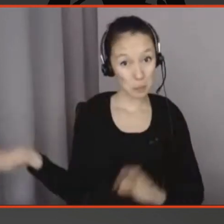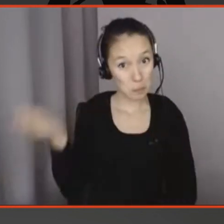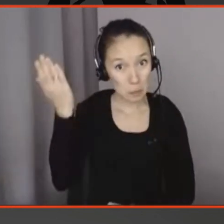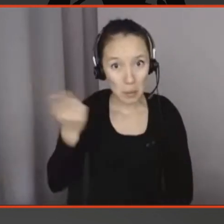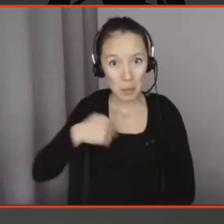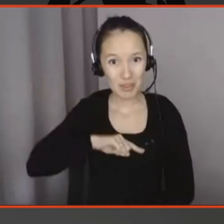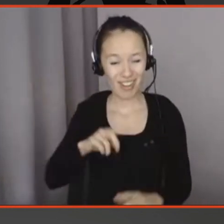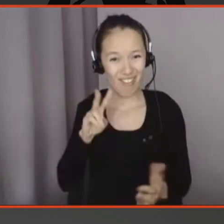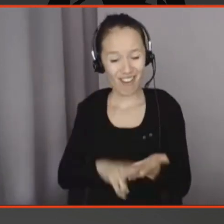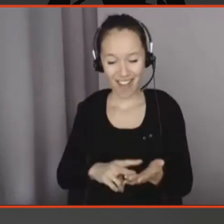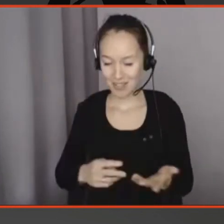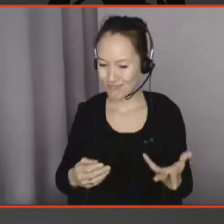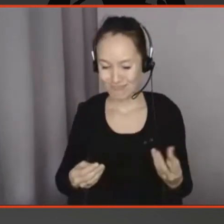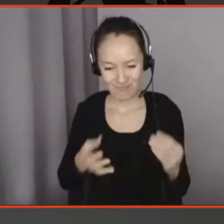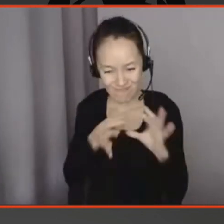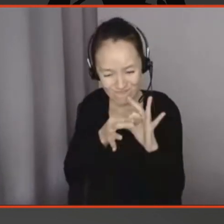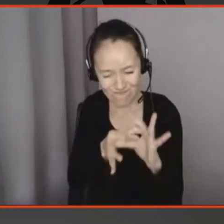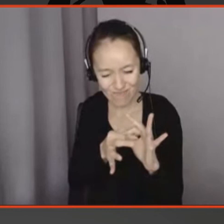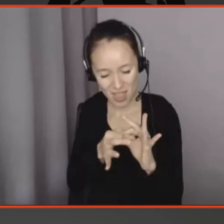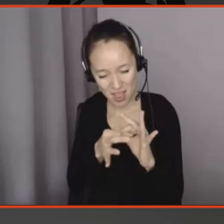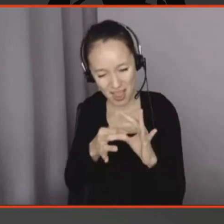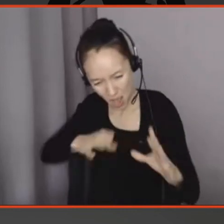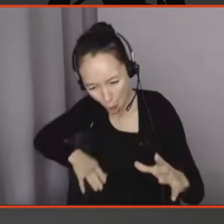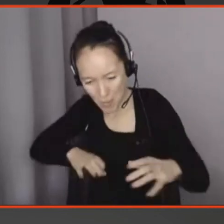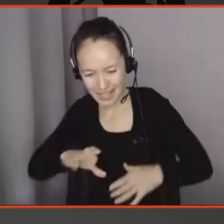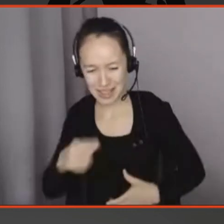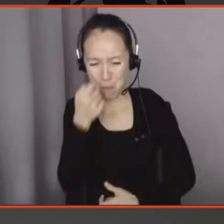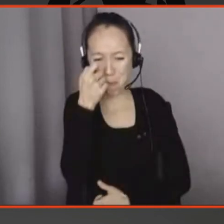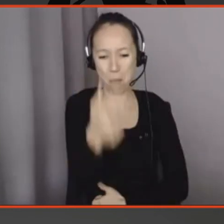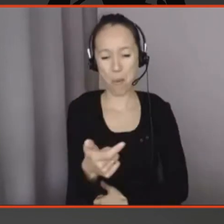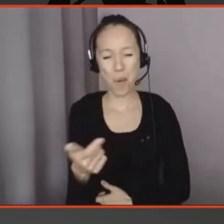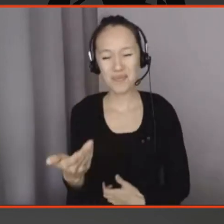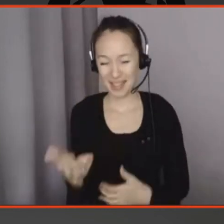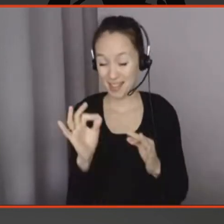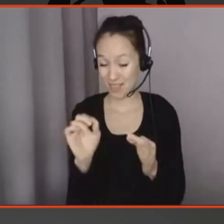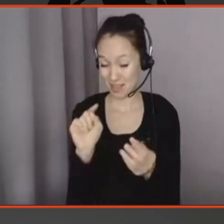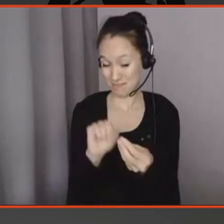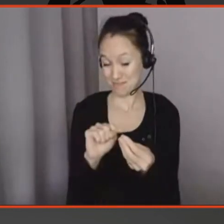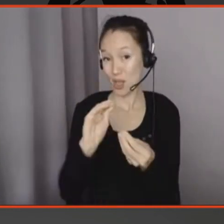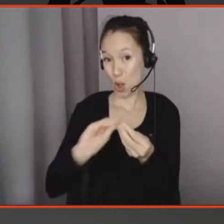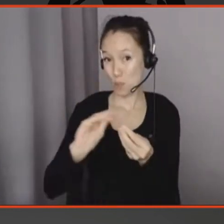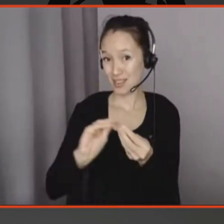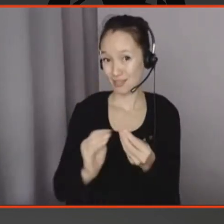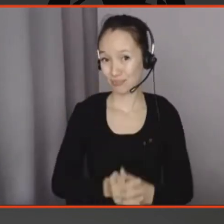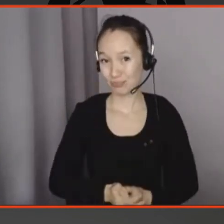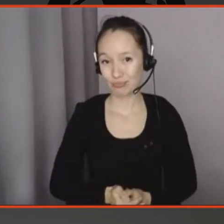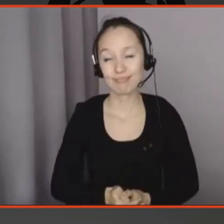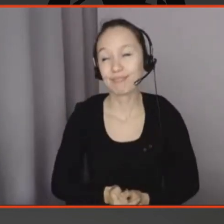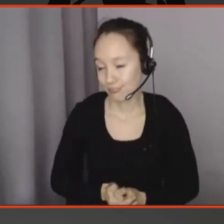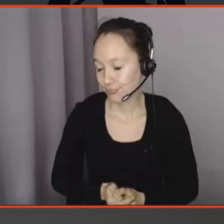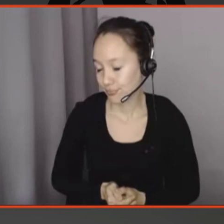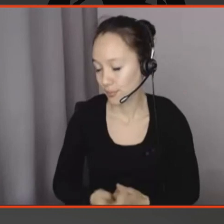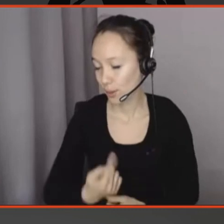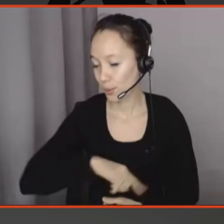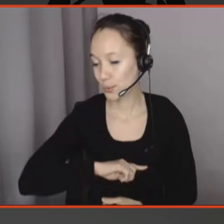'empathie sur l'objet ? Alors, effectivement, je pense que de nouveau, on ne peut pas prôner une approche qui va fonctionner pour toutes les